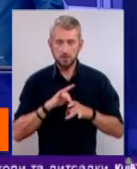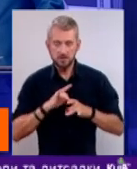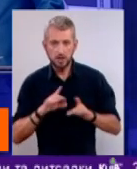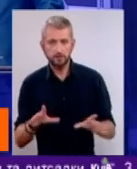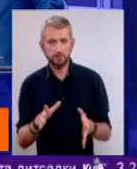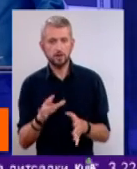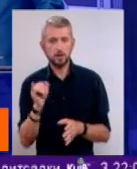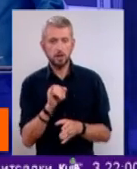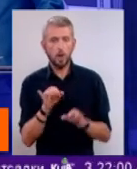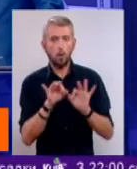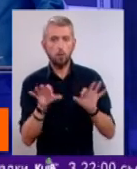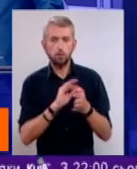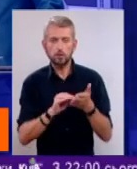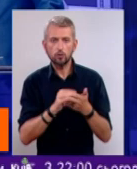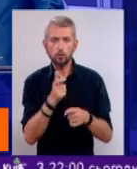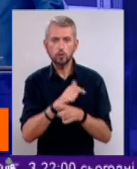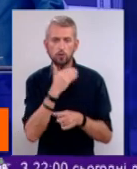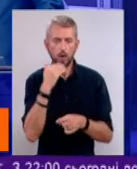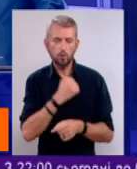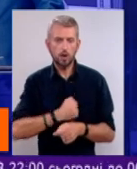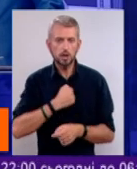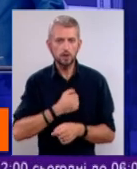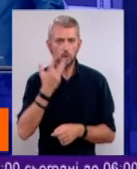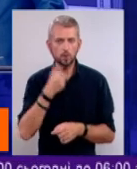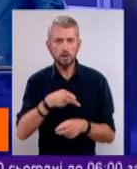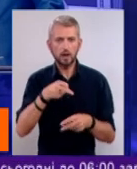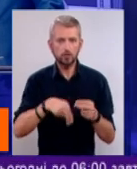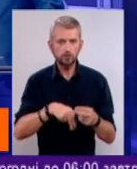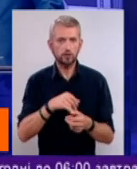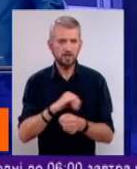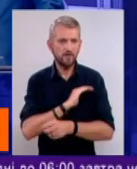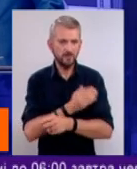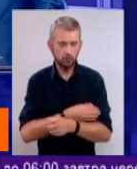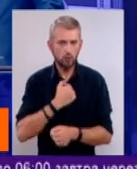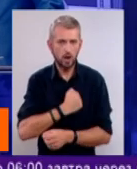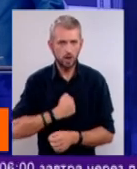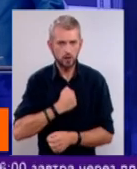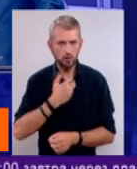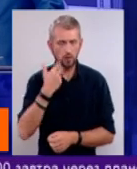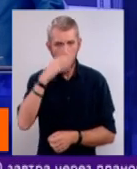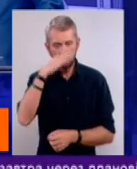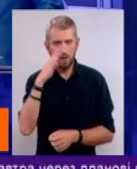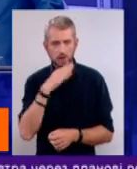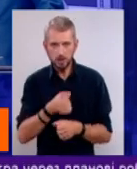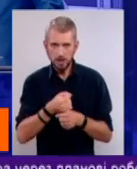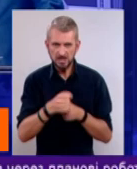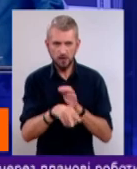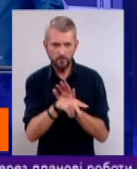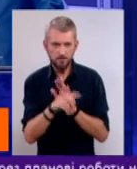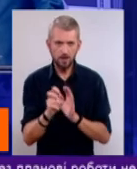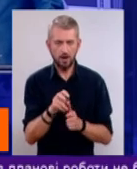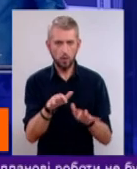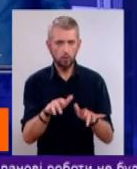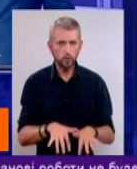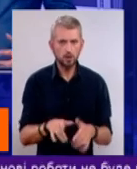описано дуже багато агресії, коли закінчилася і фізична агресія, коли батьки насильно вимикали той